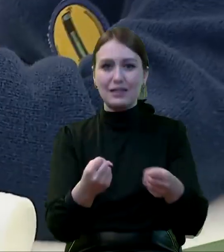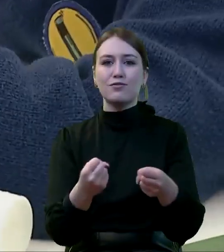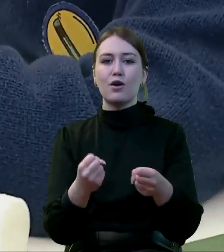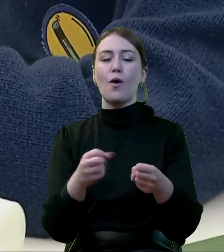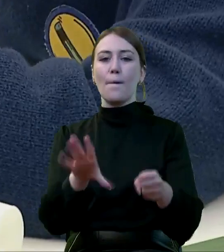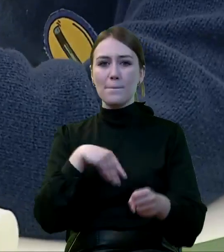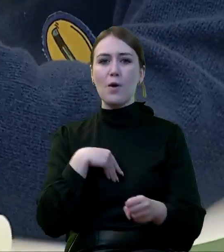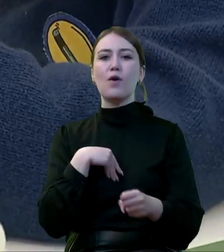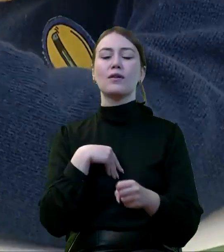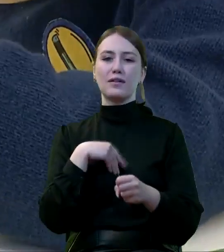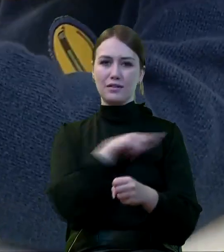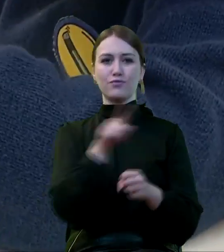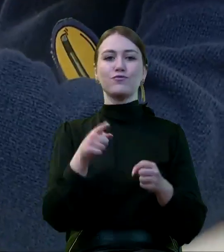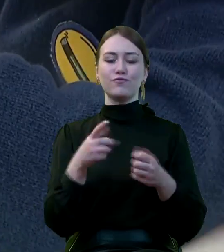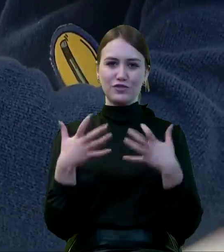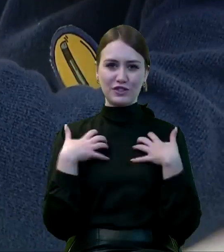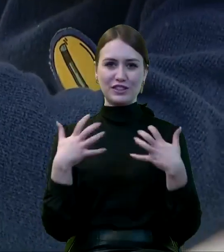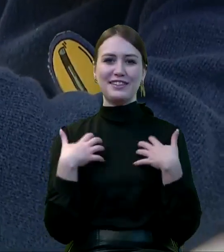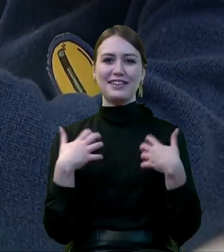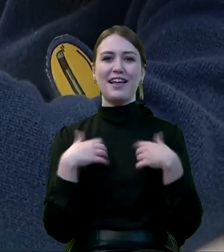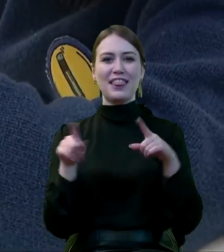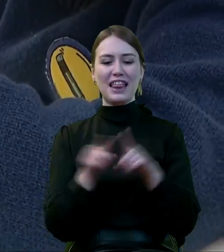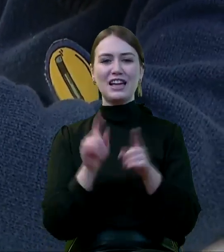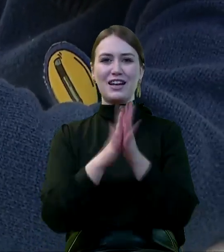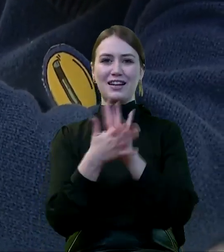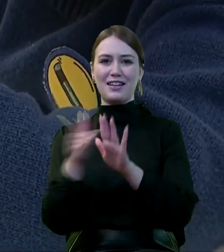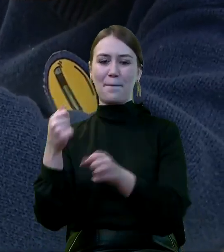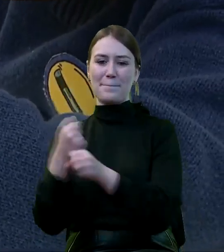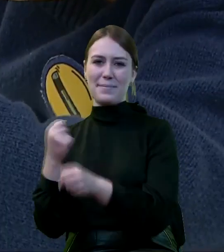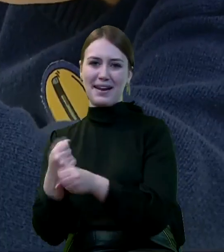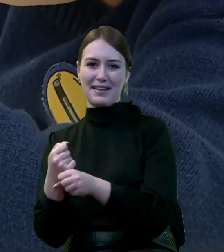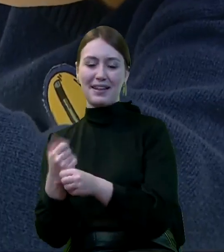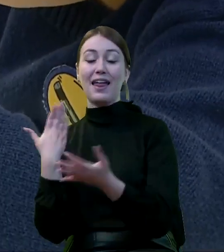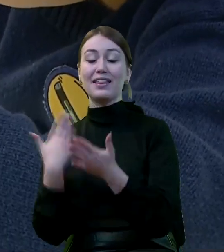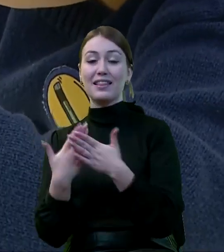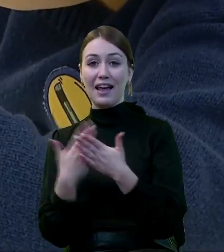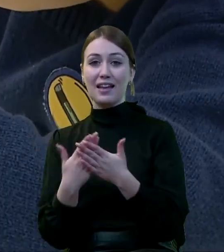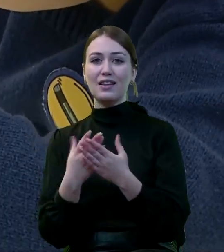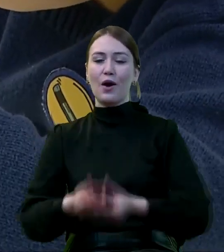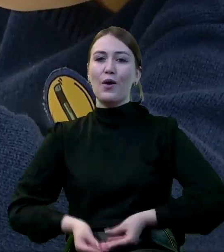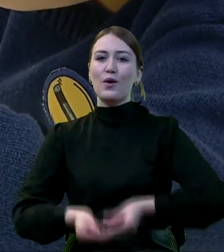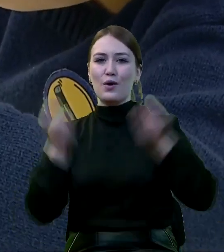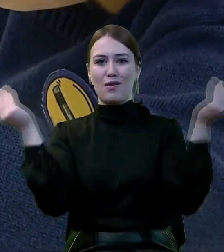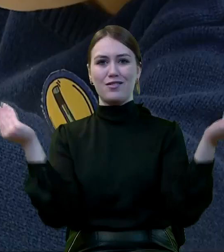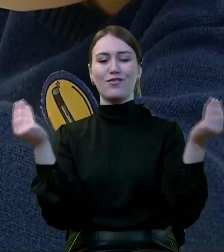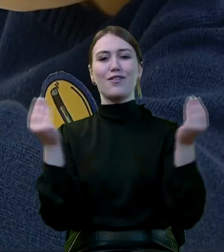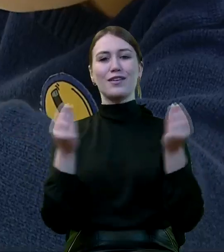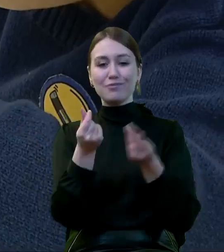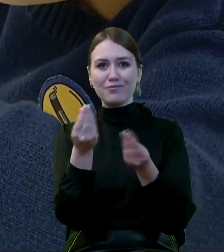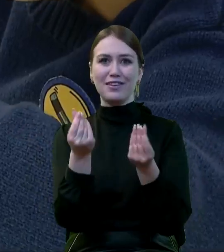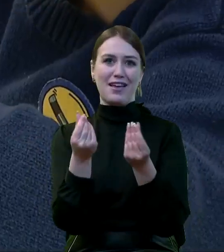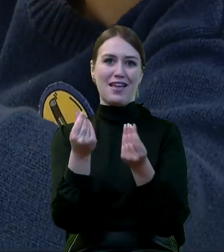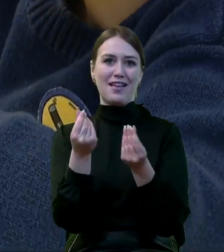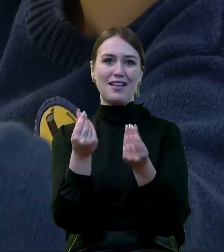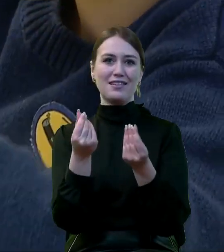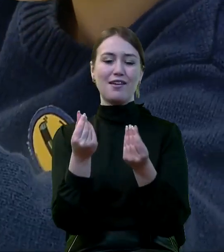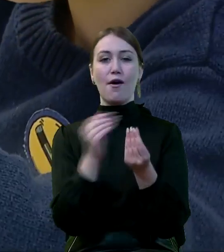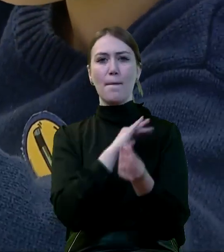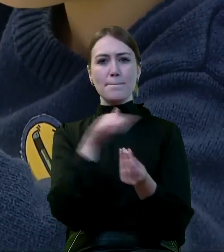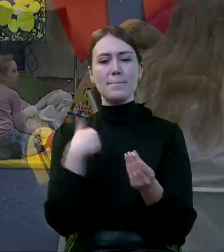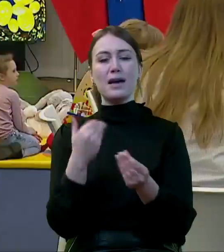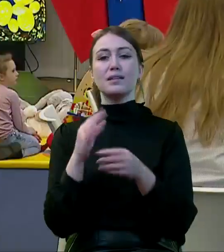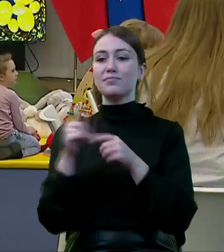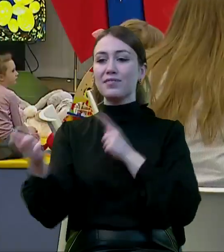mogły funkcjonować także na rynku pracy. Dlatego też rozwój ekonomii społecznej, to czym